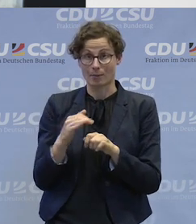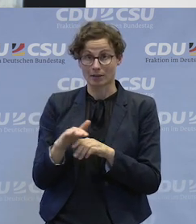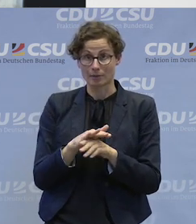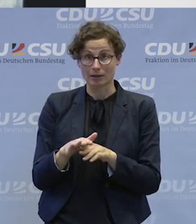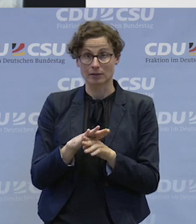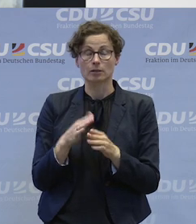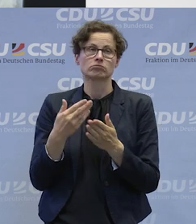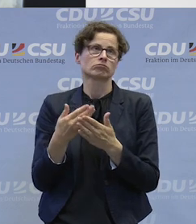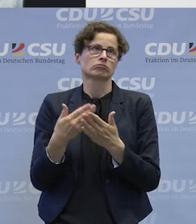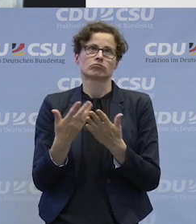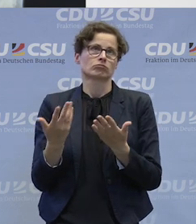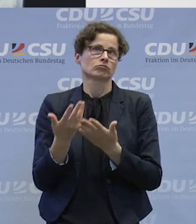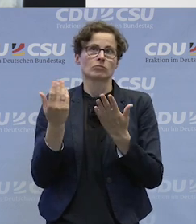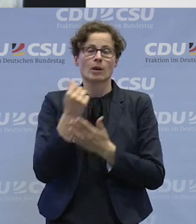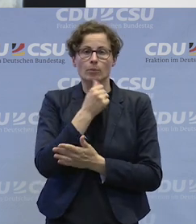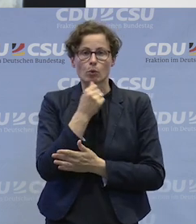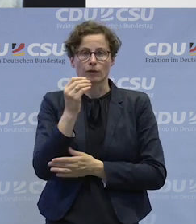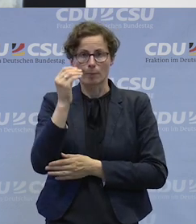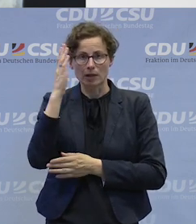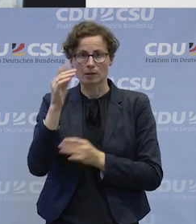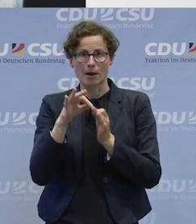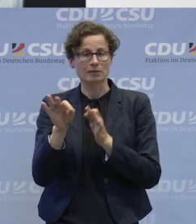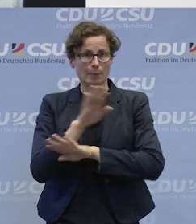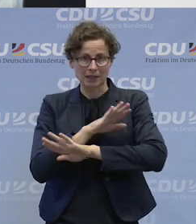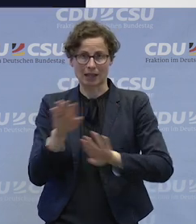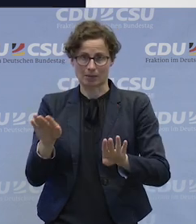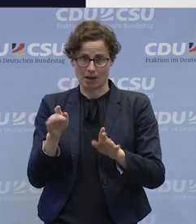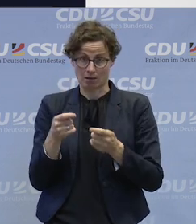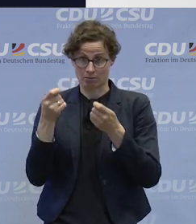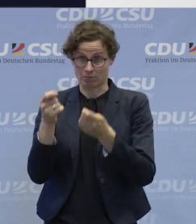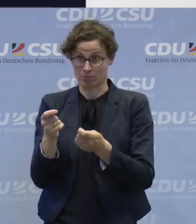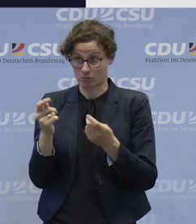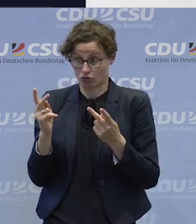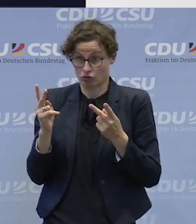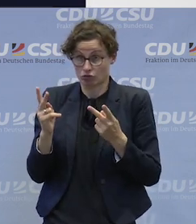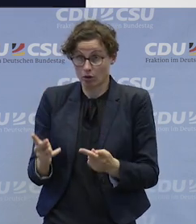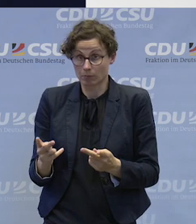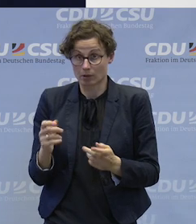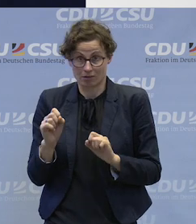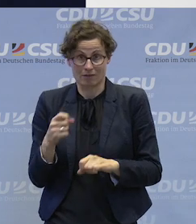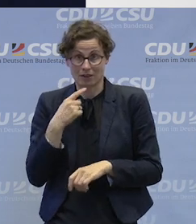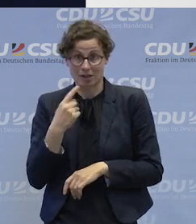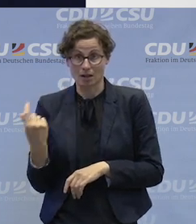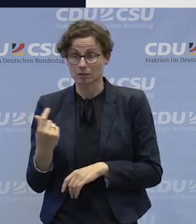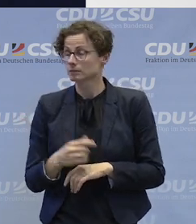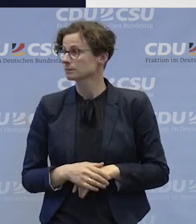als berufsbildende Maßnahme nicht mehr akzeptieren. Vielleicht können Sie da kurz was zu sagen.